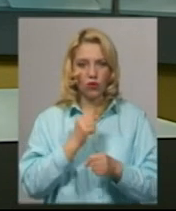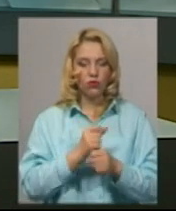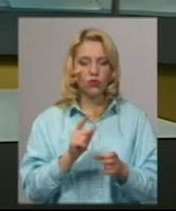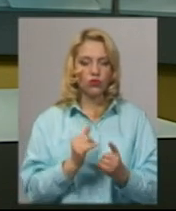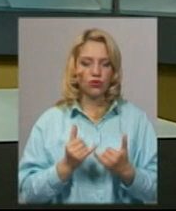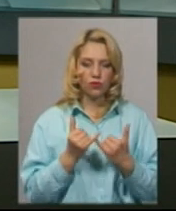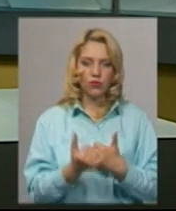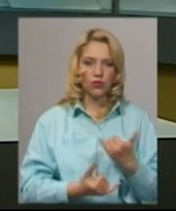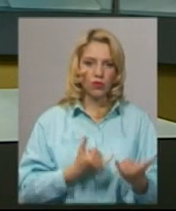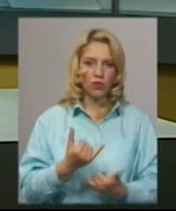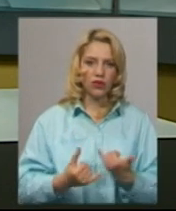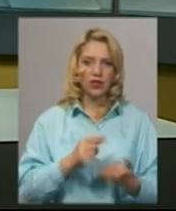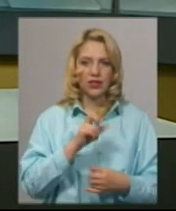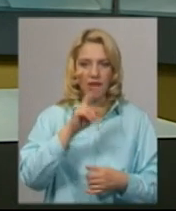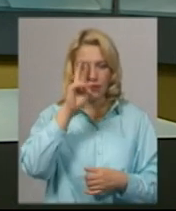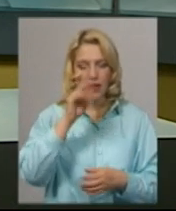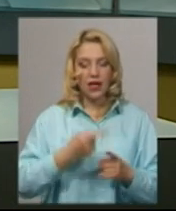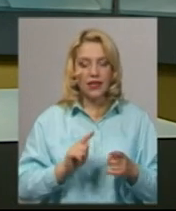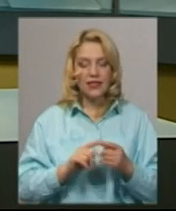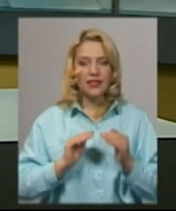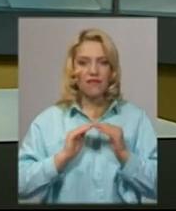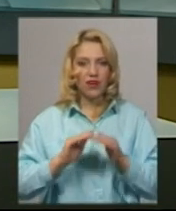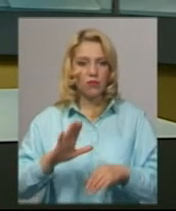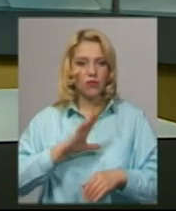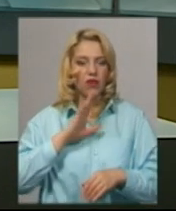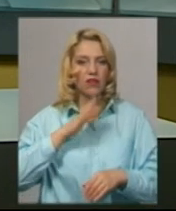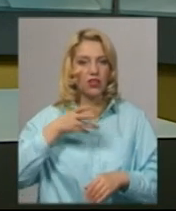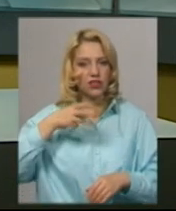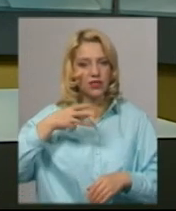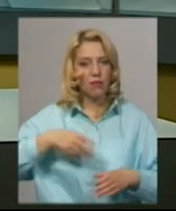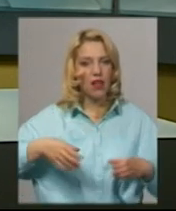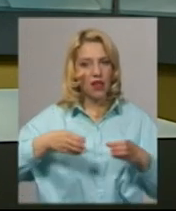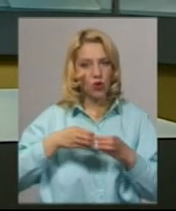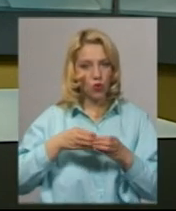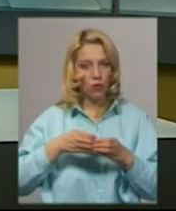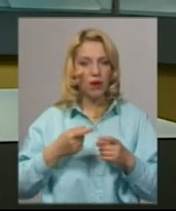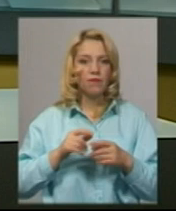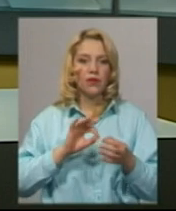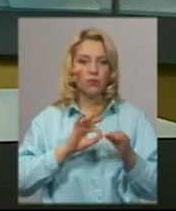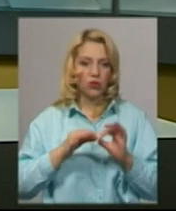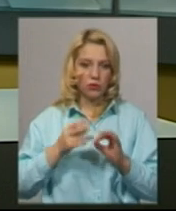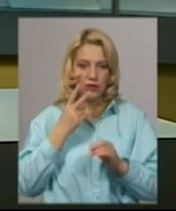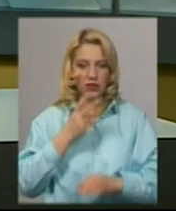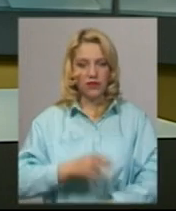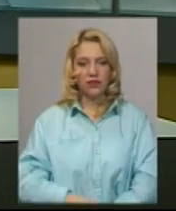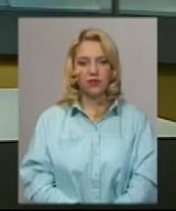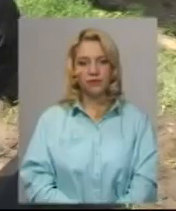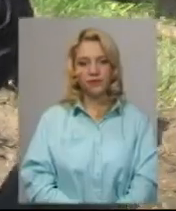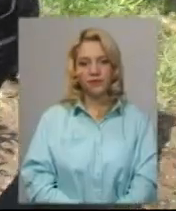догляду за підопічними. На равликовій фермі побувала знімальна група Суспільного. Подробиці у сюжеті Лесі Боровець.